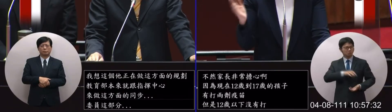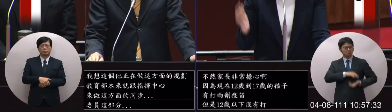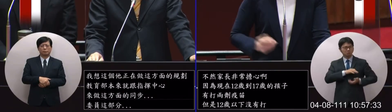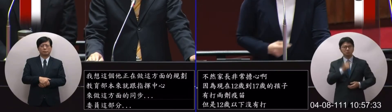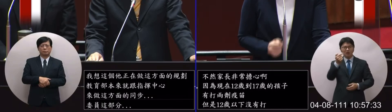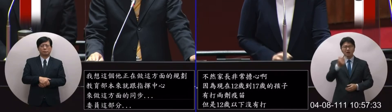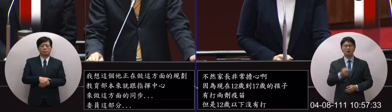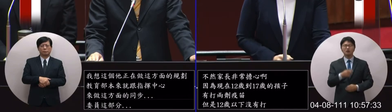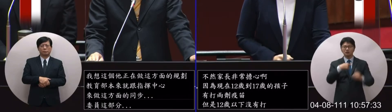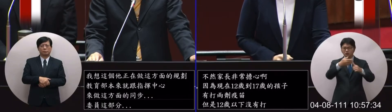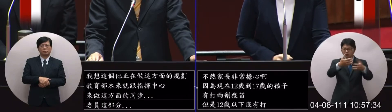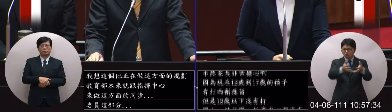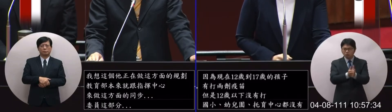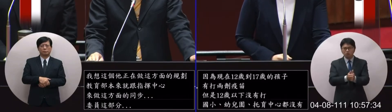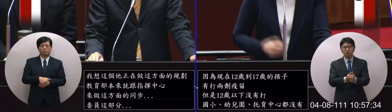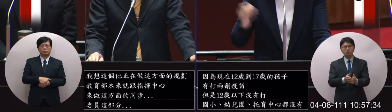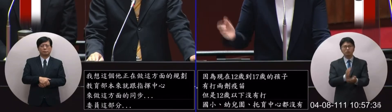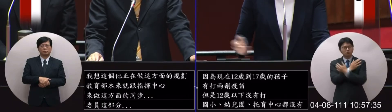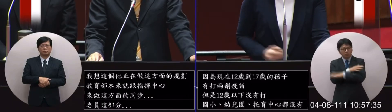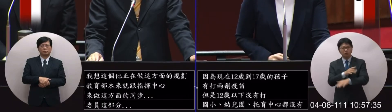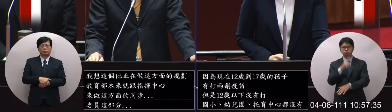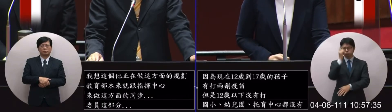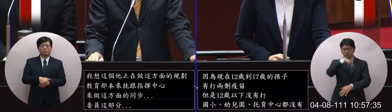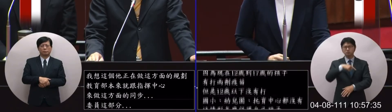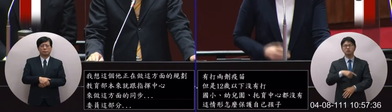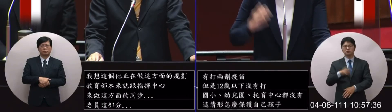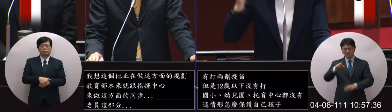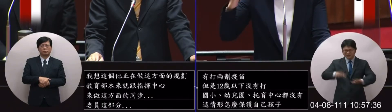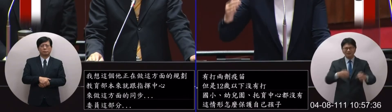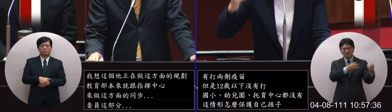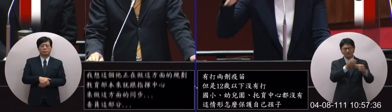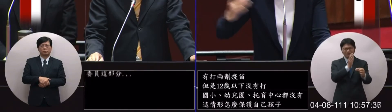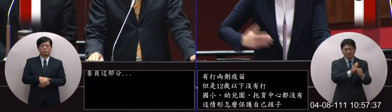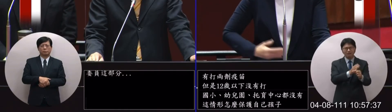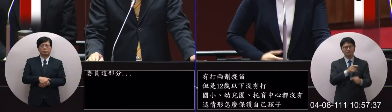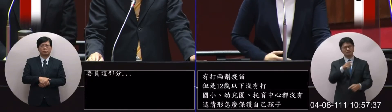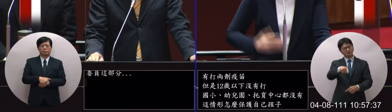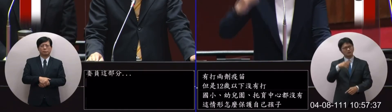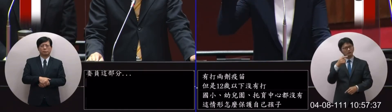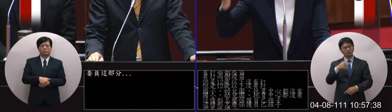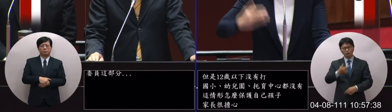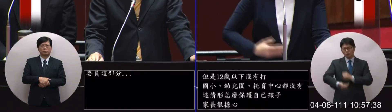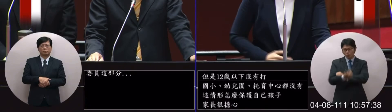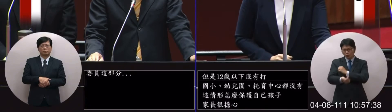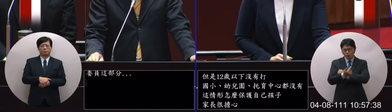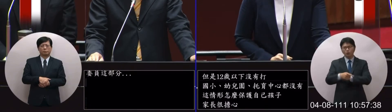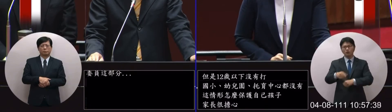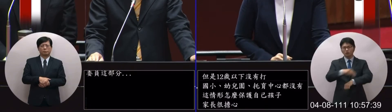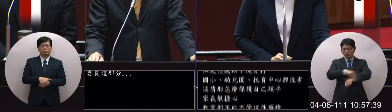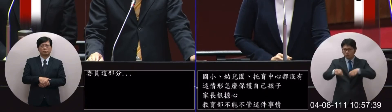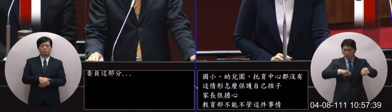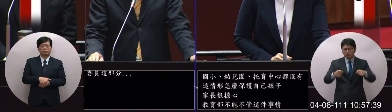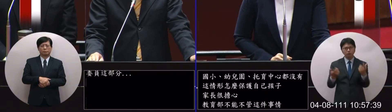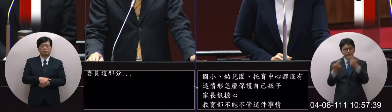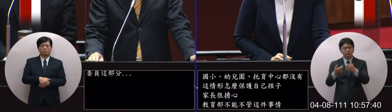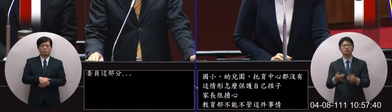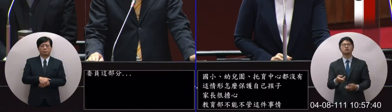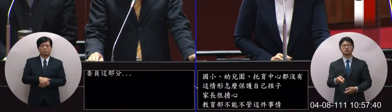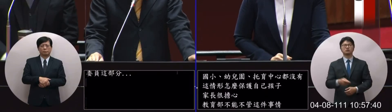那教育部你不能不管這件事情還在討論當中要有即刻的因應的對策等個配套是不是